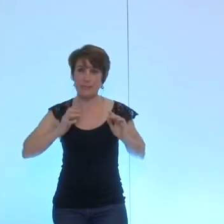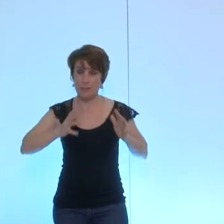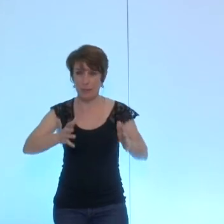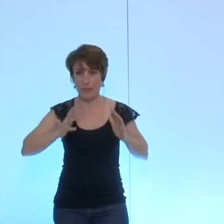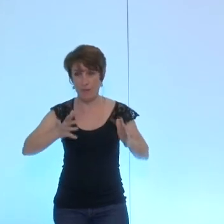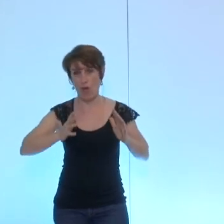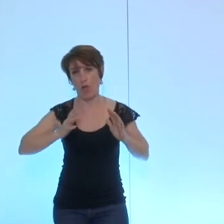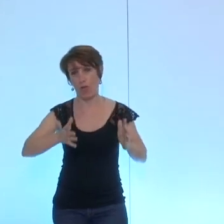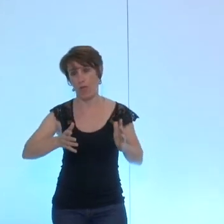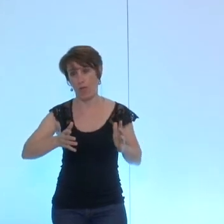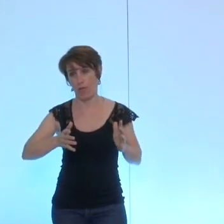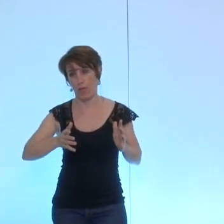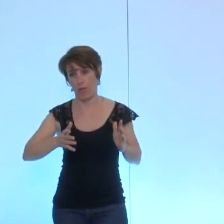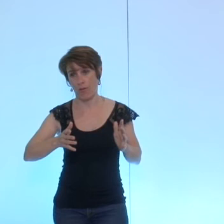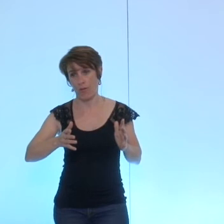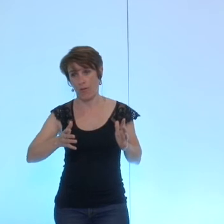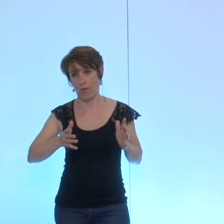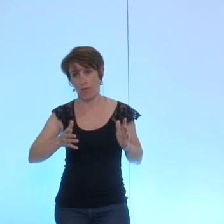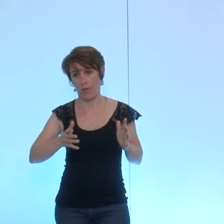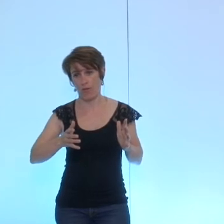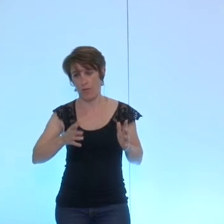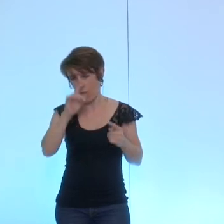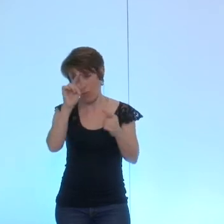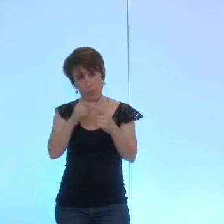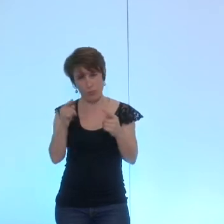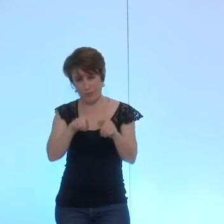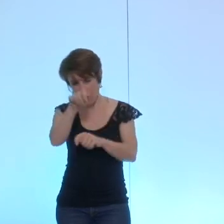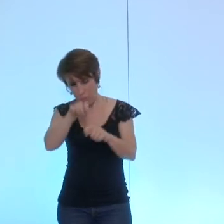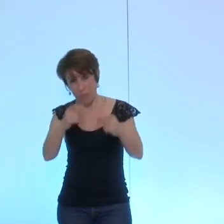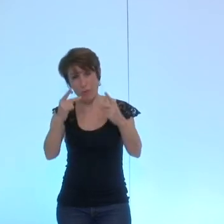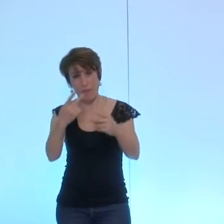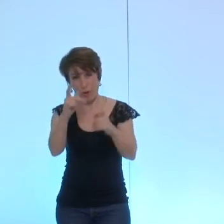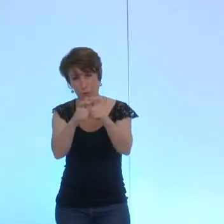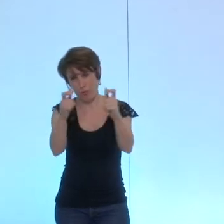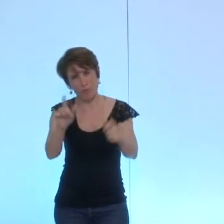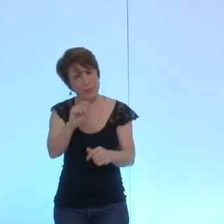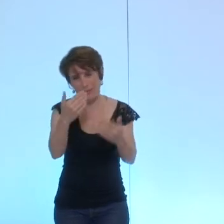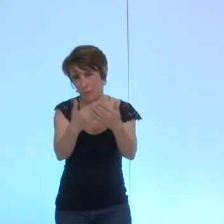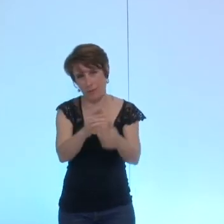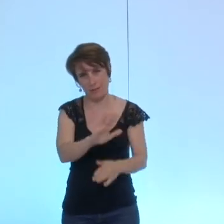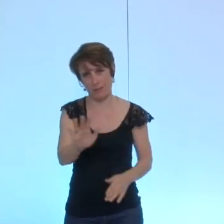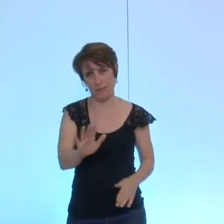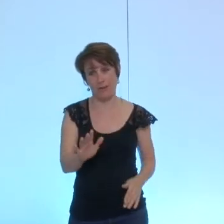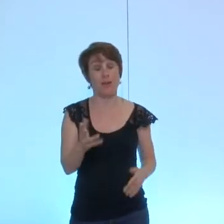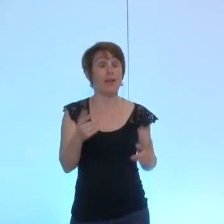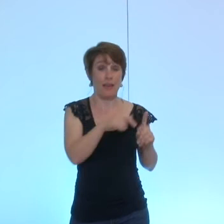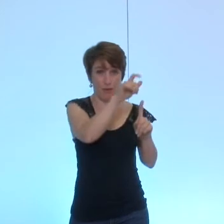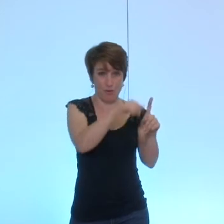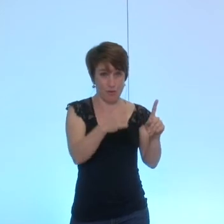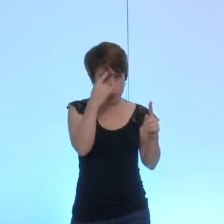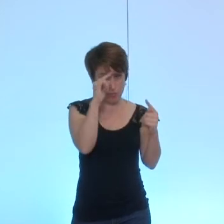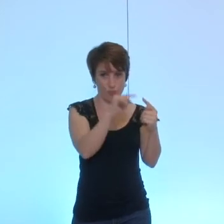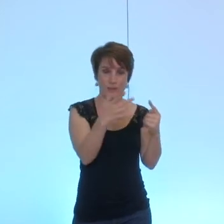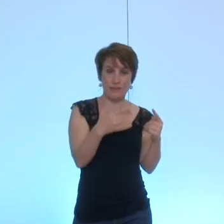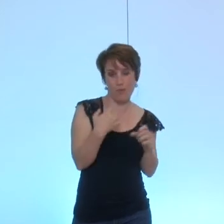identifier la valeur de la société mais pour faire un exercice qui était attendu par tous d'un